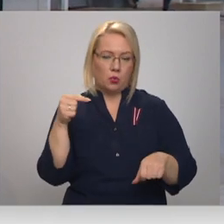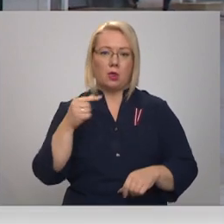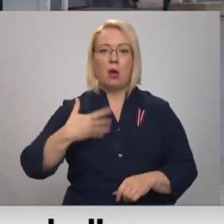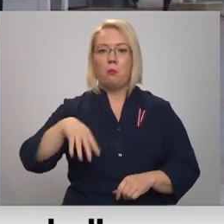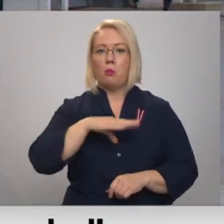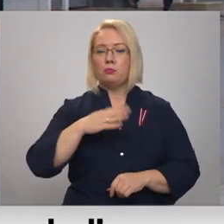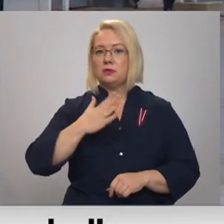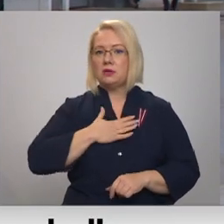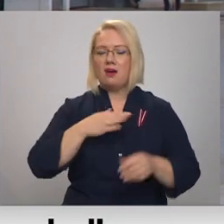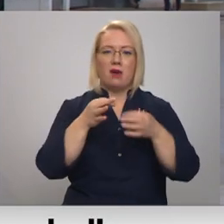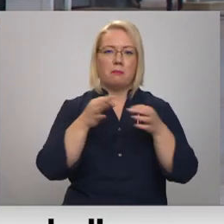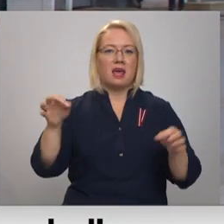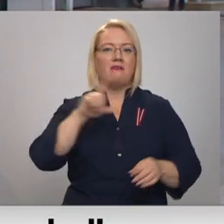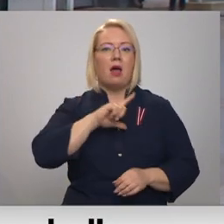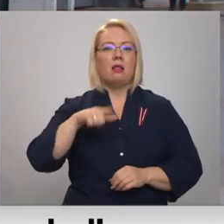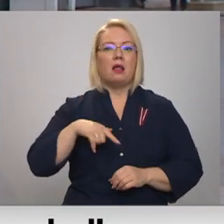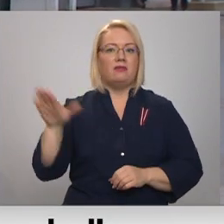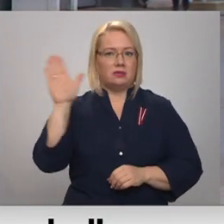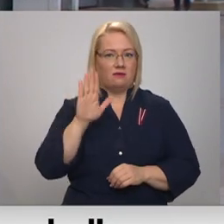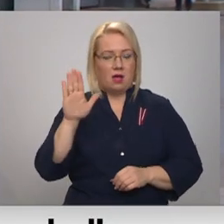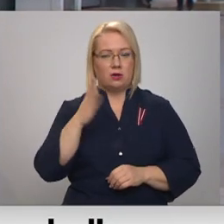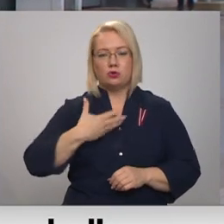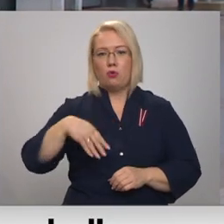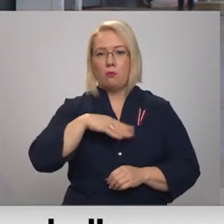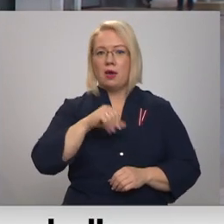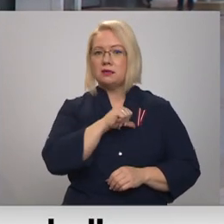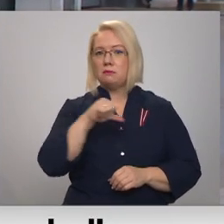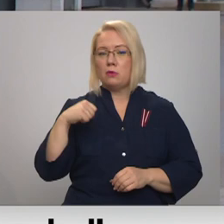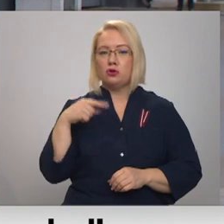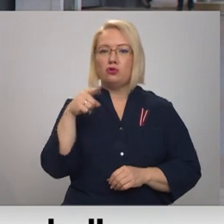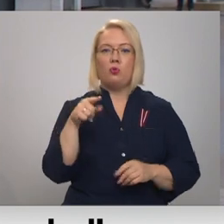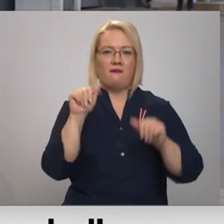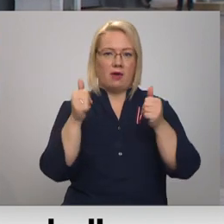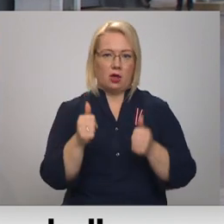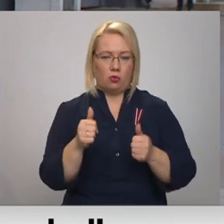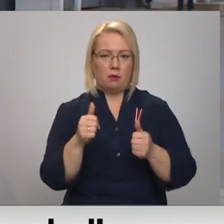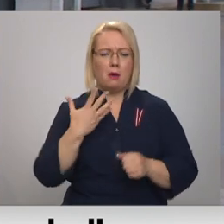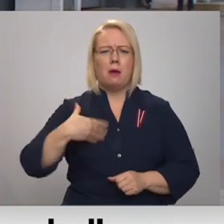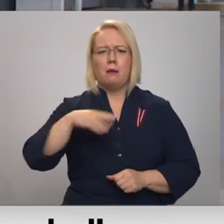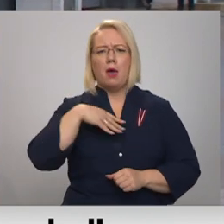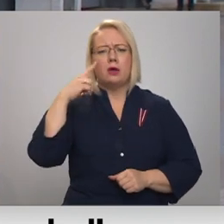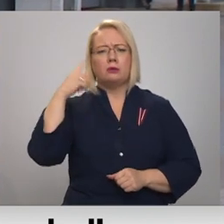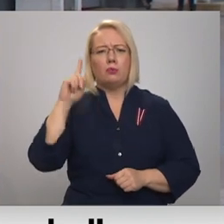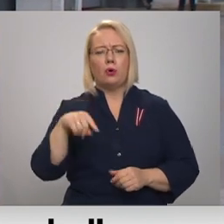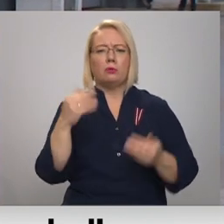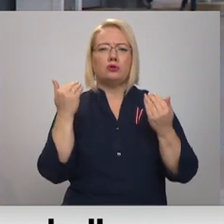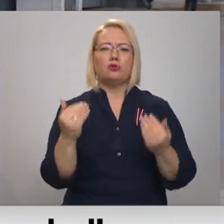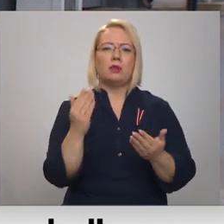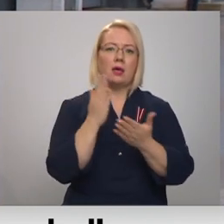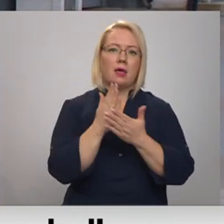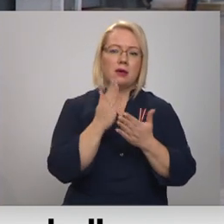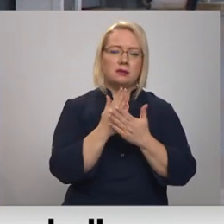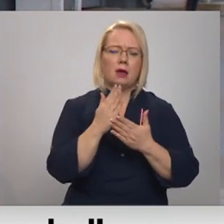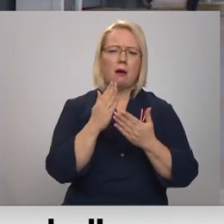Mums ir sava brīvā Latvijas valsts un mēs paši to veidojam. Mēs, protams, šodien atrodamies